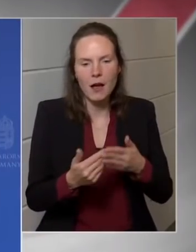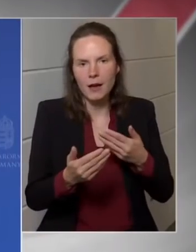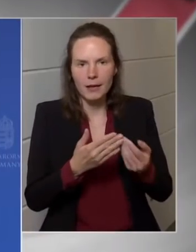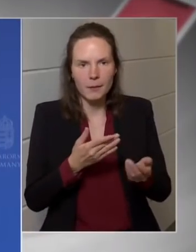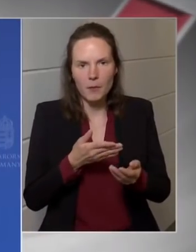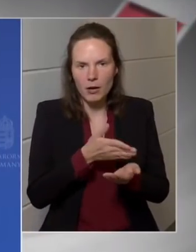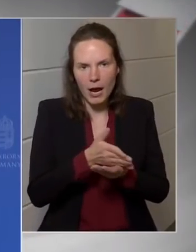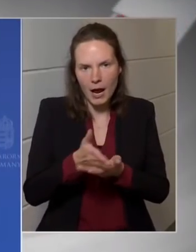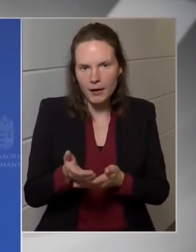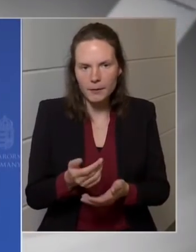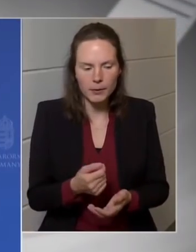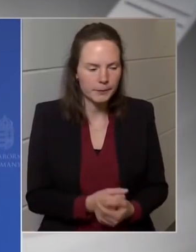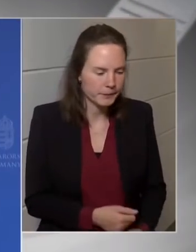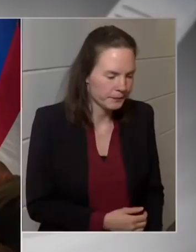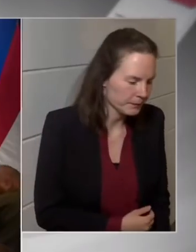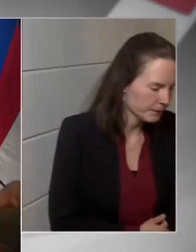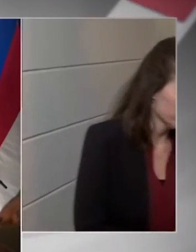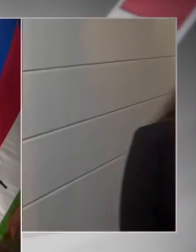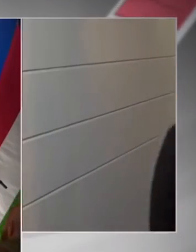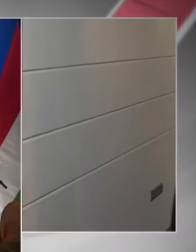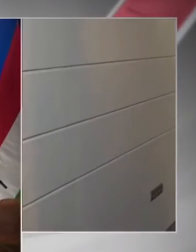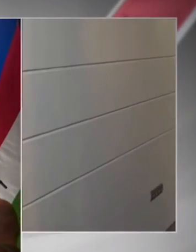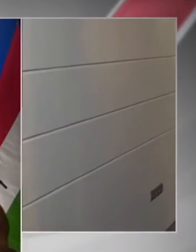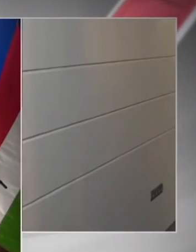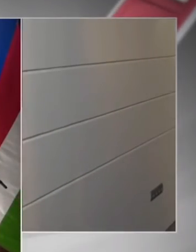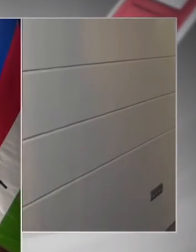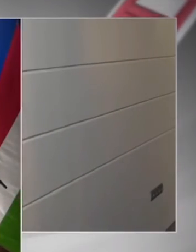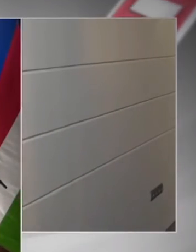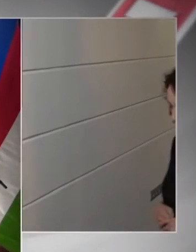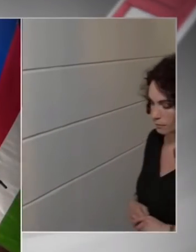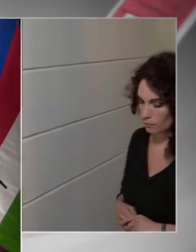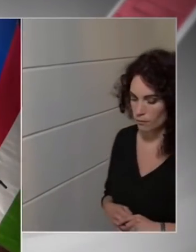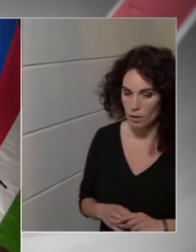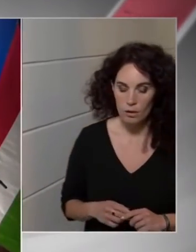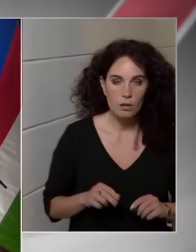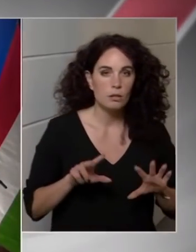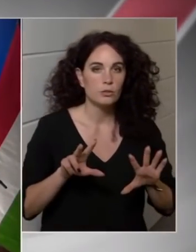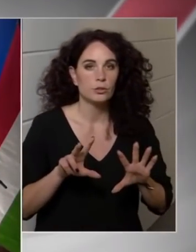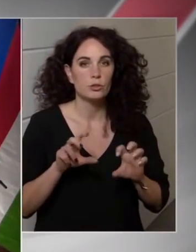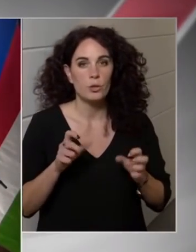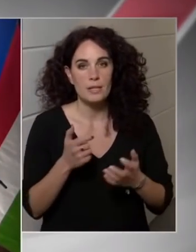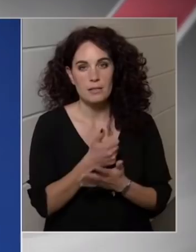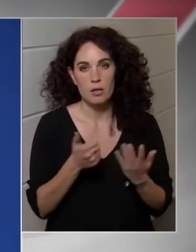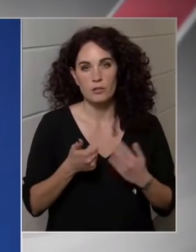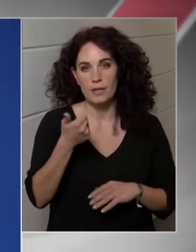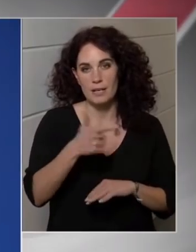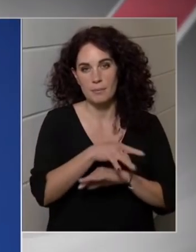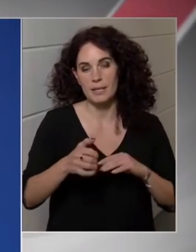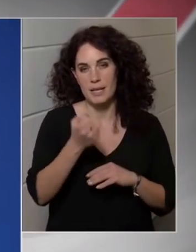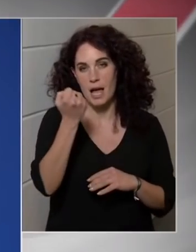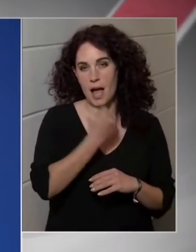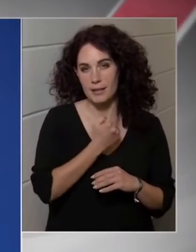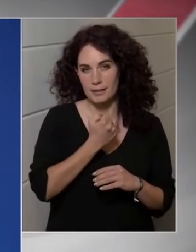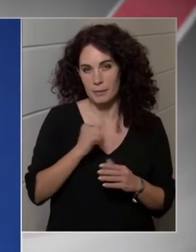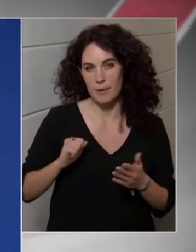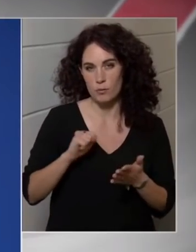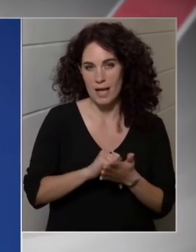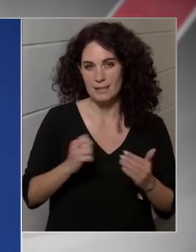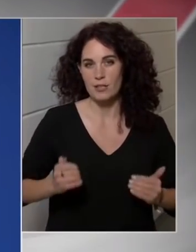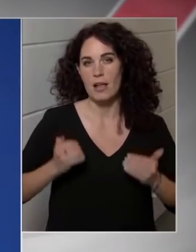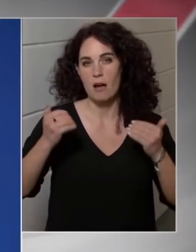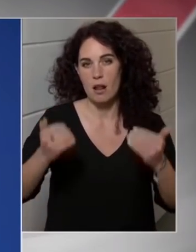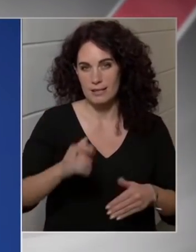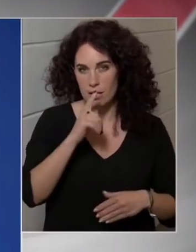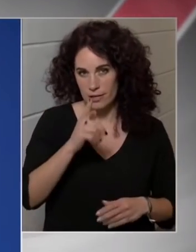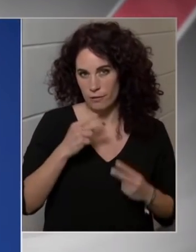szereplői. Különös tekintette arra, hogy a jövő évben 861 milliárdnyi beruházás, elhalasztás történik, meg ennek jó része az